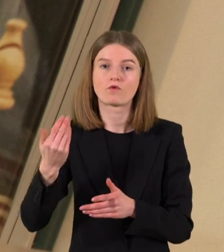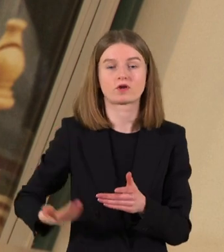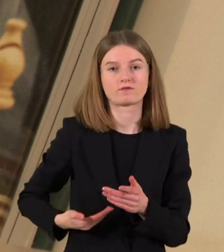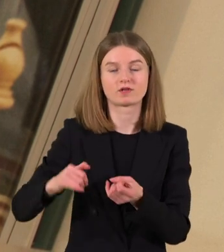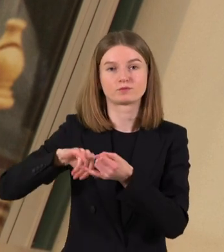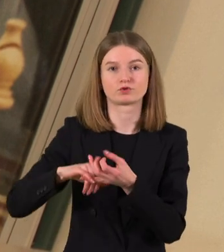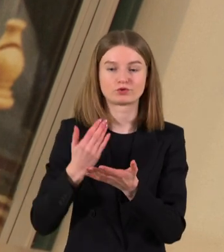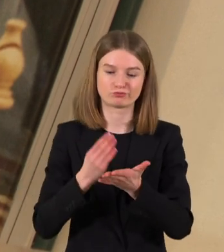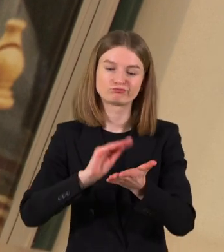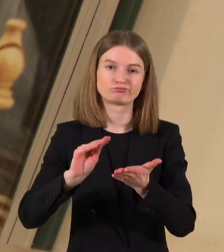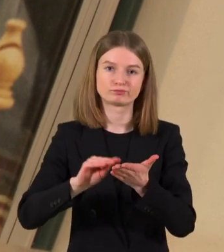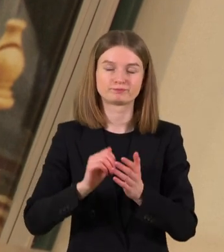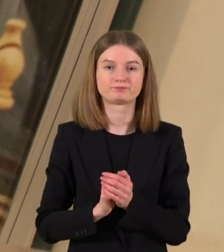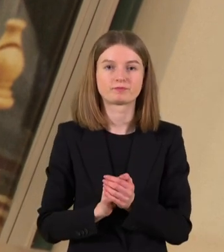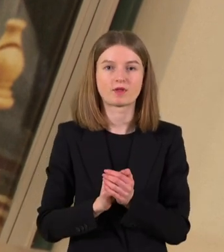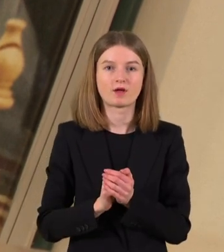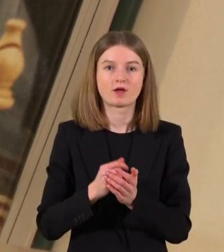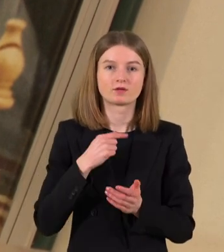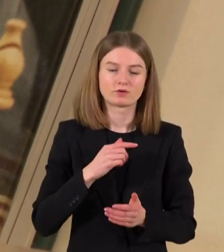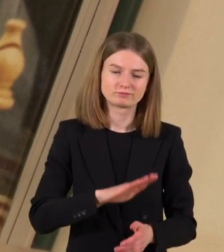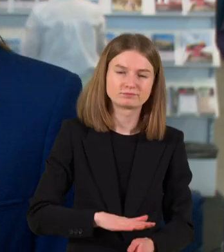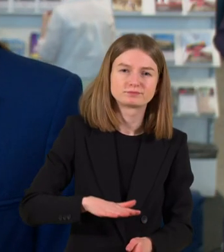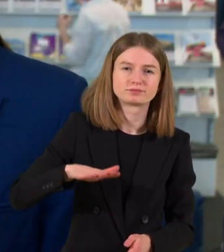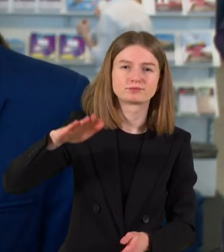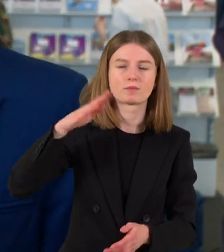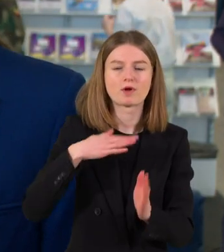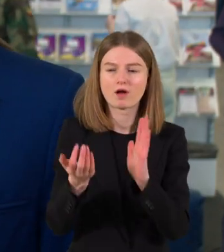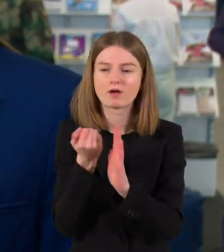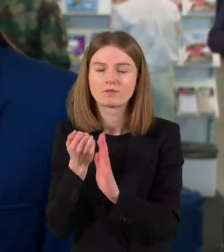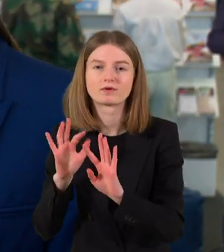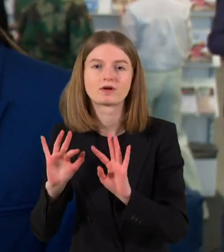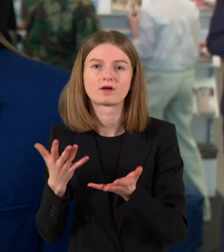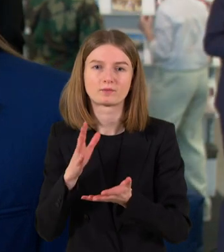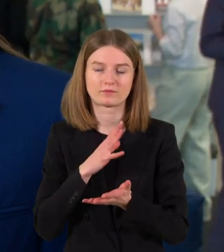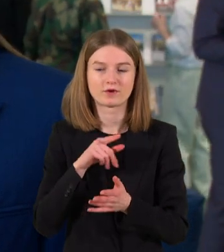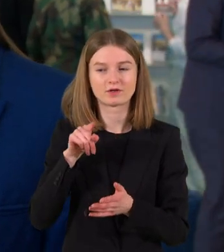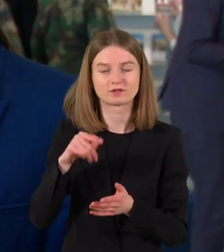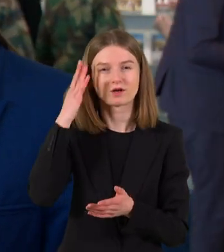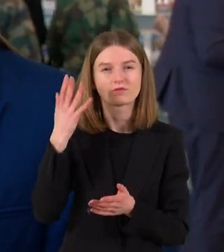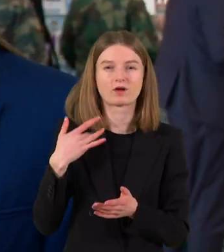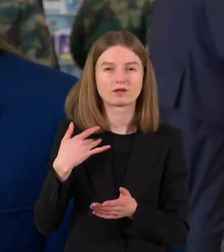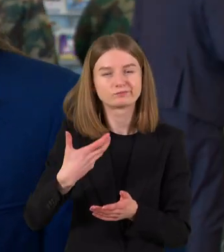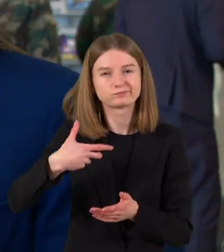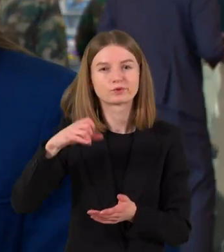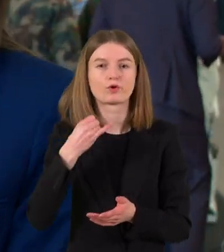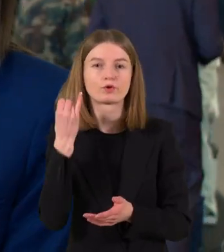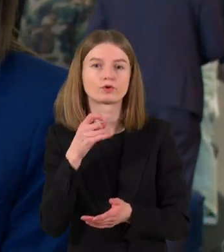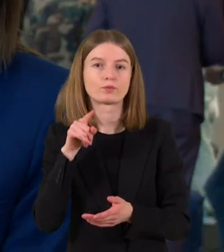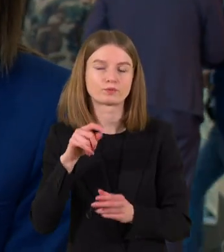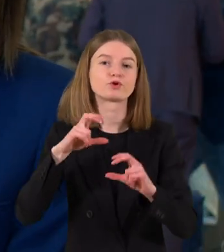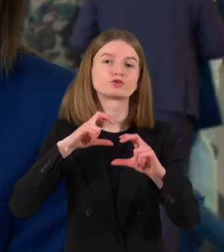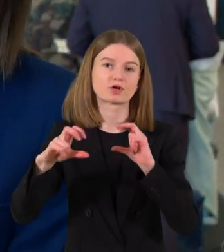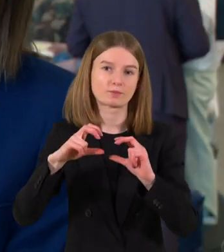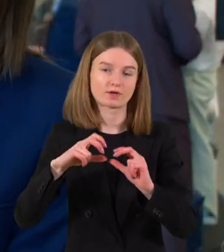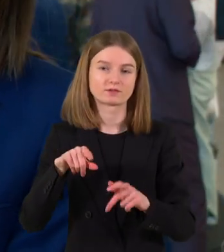Nuo vaikystės iki mano didžiausių pasiekimų. Na, jie galbūt įdomesnė šiek tiek yra šachmatinkams, kadangi yra labai